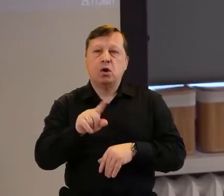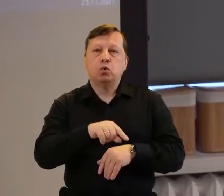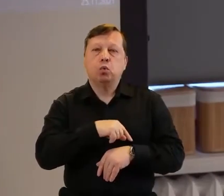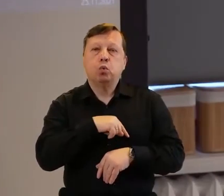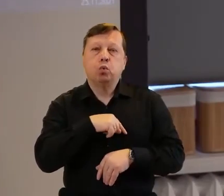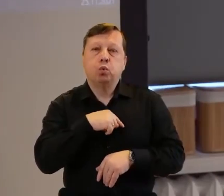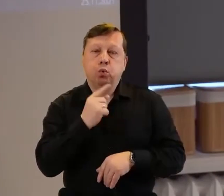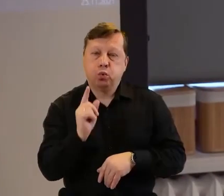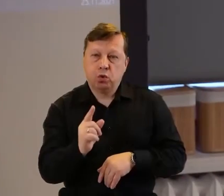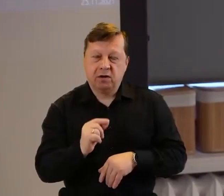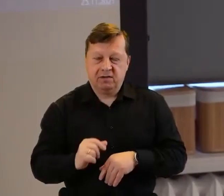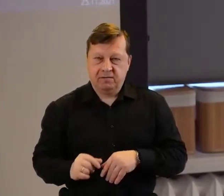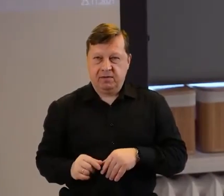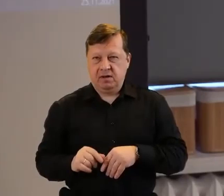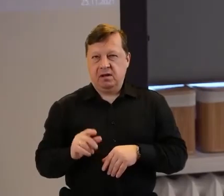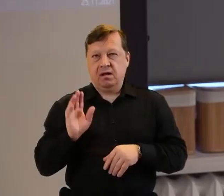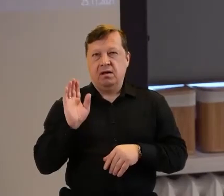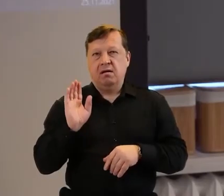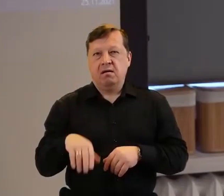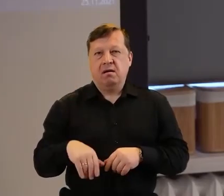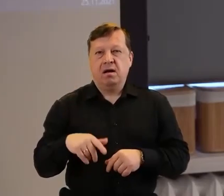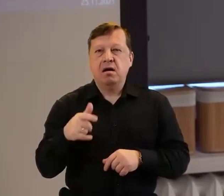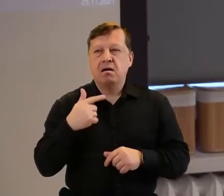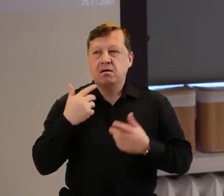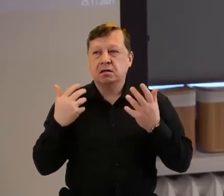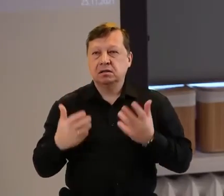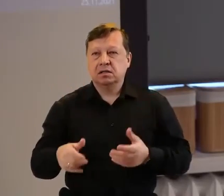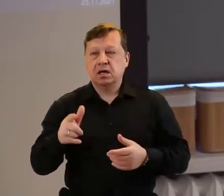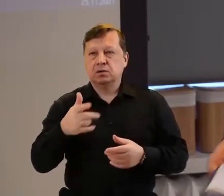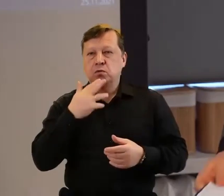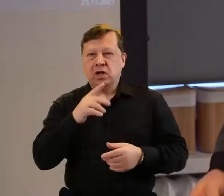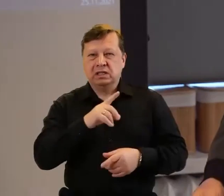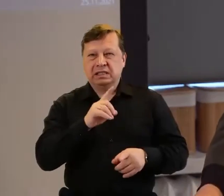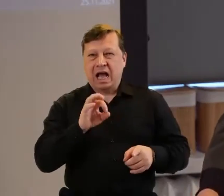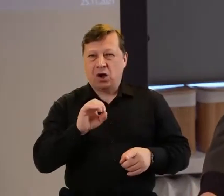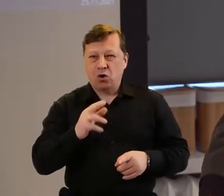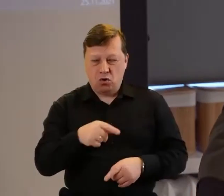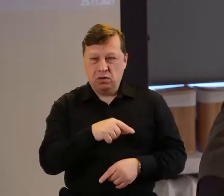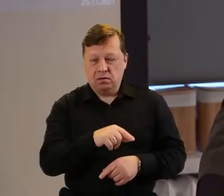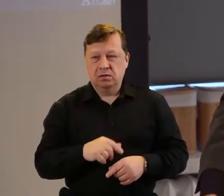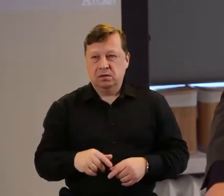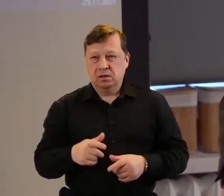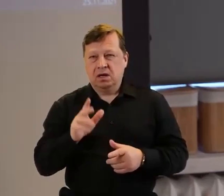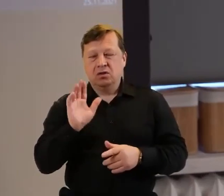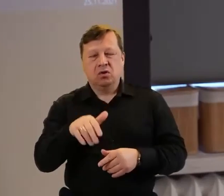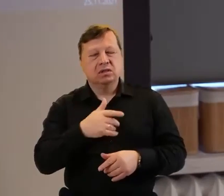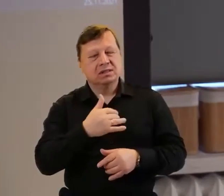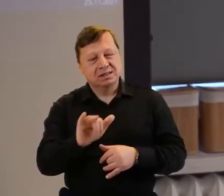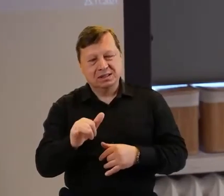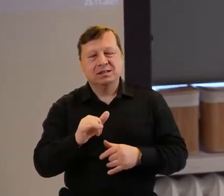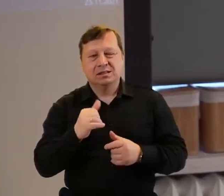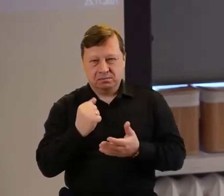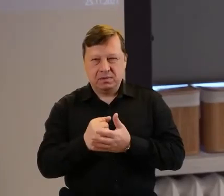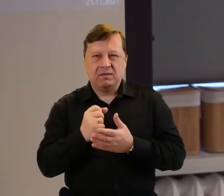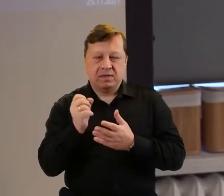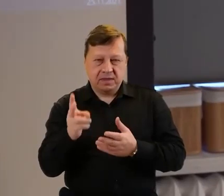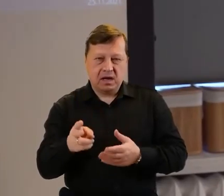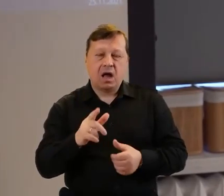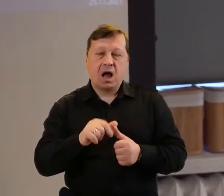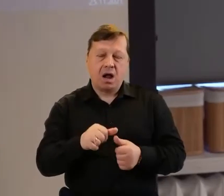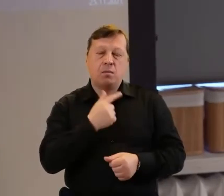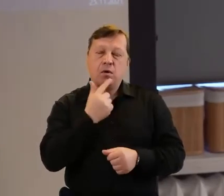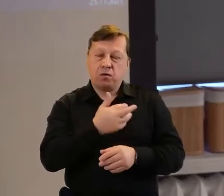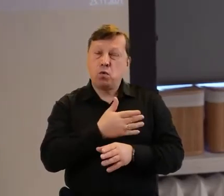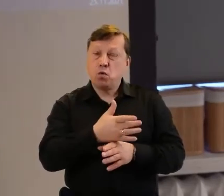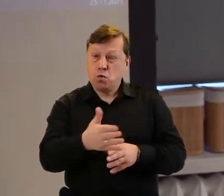Ktoś oczywiście powie, że co tutaj rozmawiać o zakonach, to zupełnie inna bajka. Ja powiem